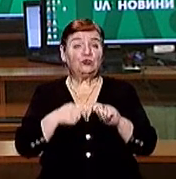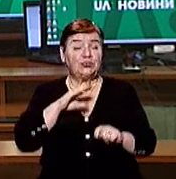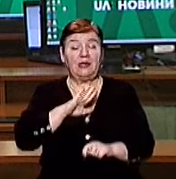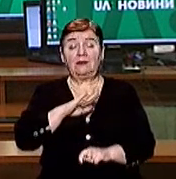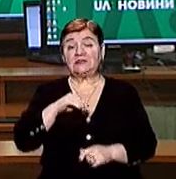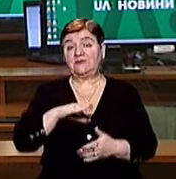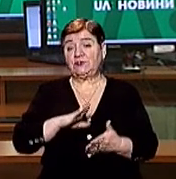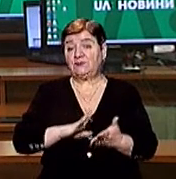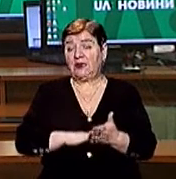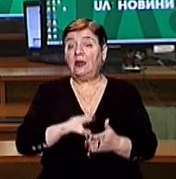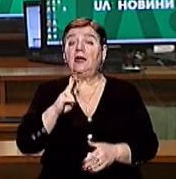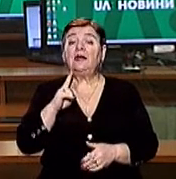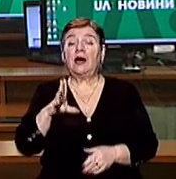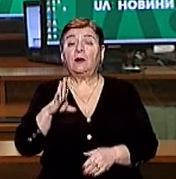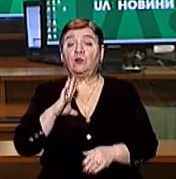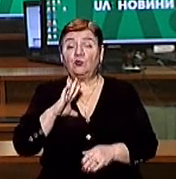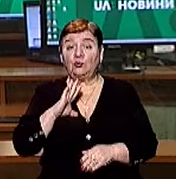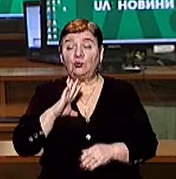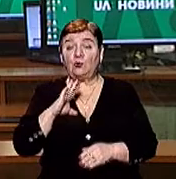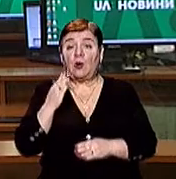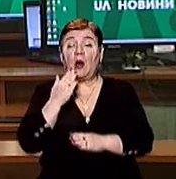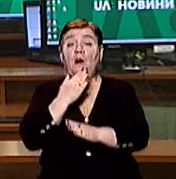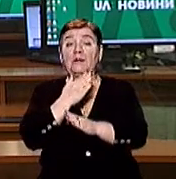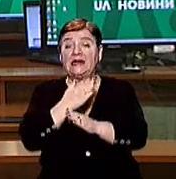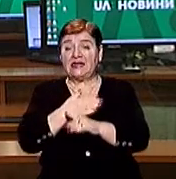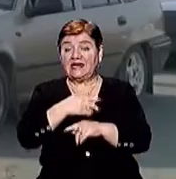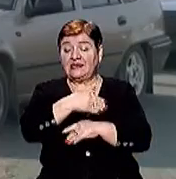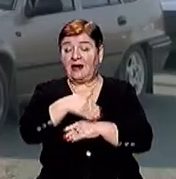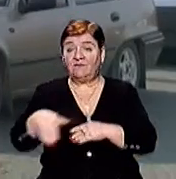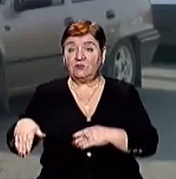зафіксували Як відбувалося перекриття, бачив Андрій Андрусяк